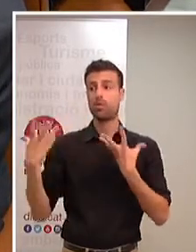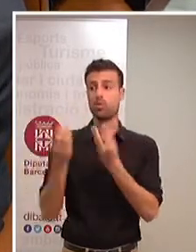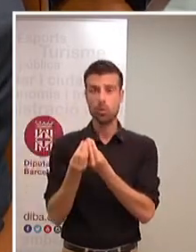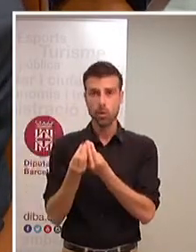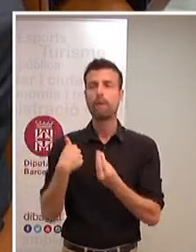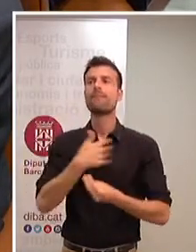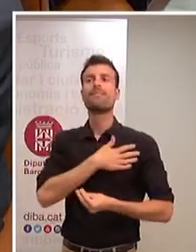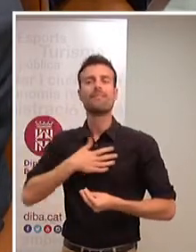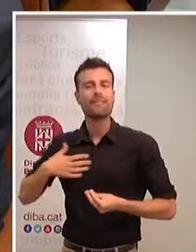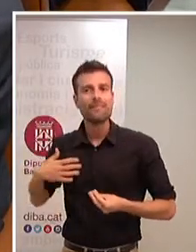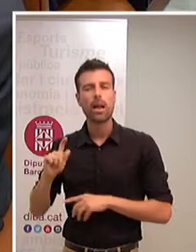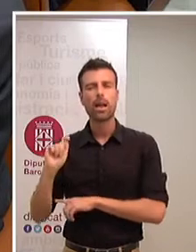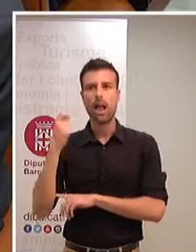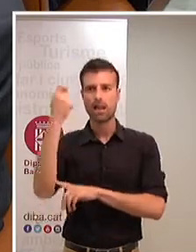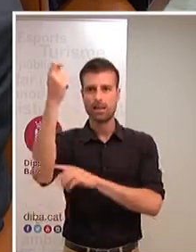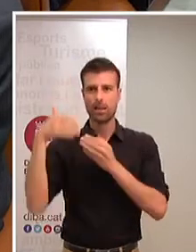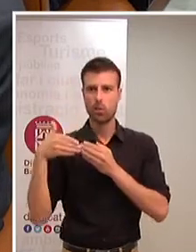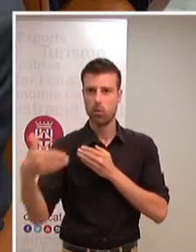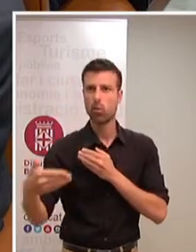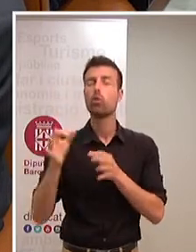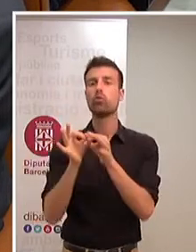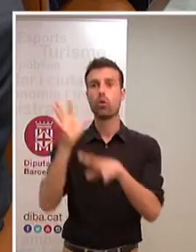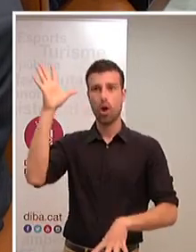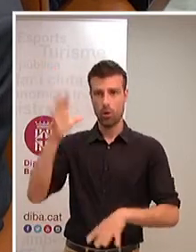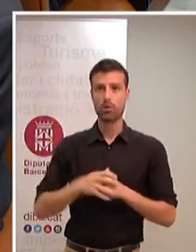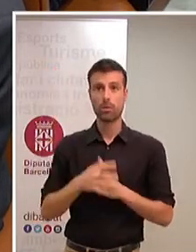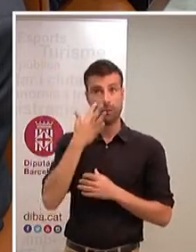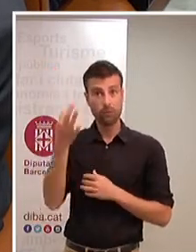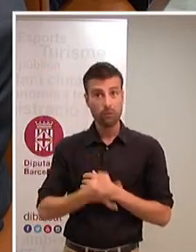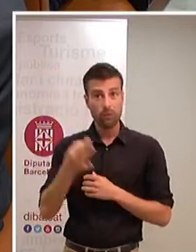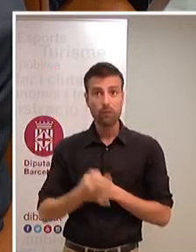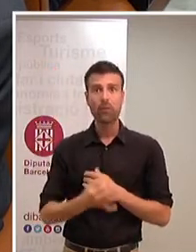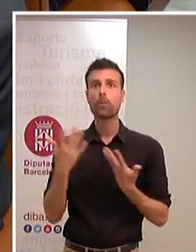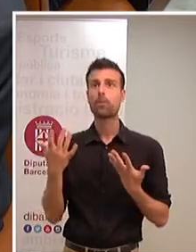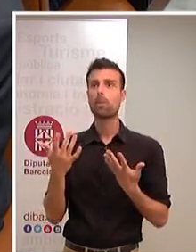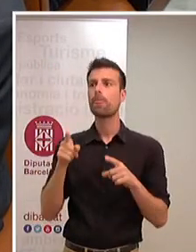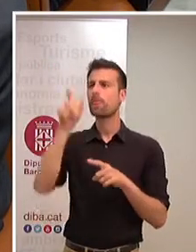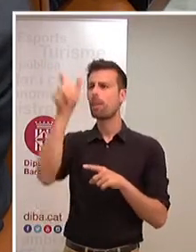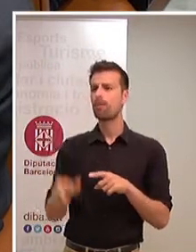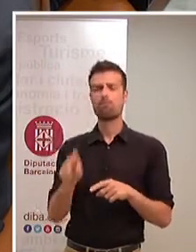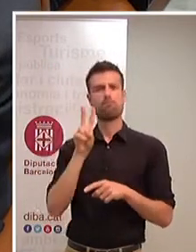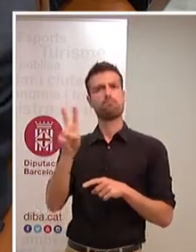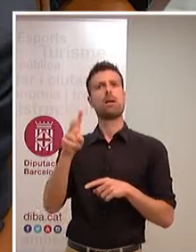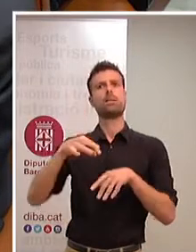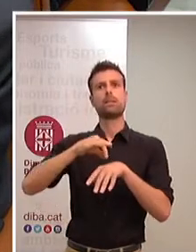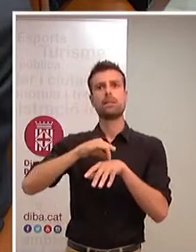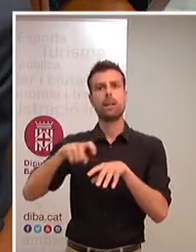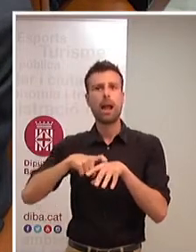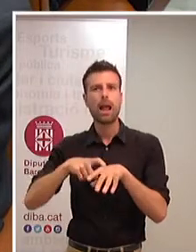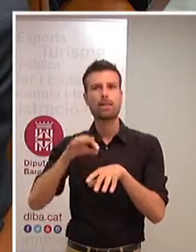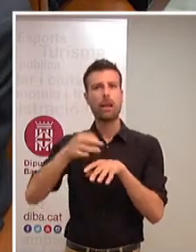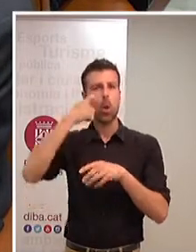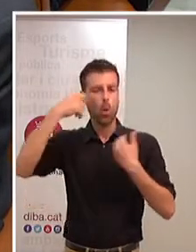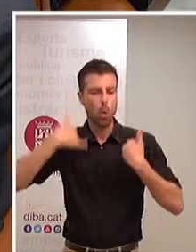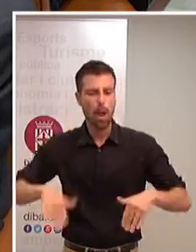li desitgem molts encerts a la nova etapa, molta sort, de veritat que potser ens queda la vessant més humana de no veure'ns els dijous a les executives